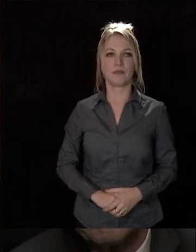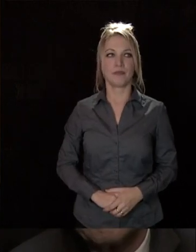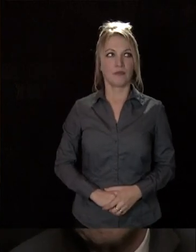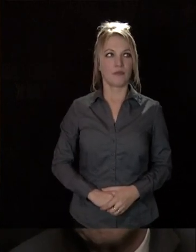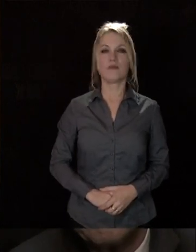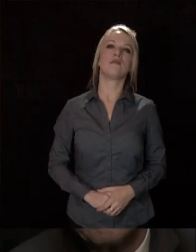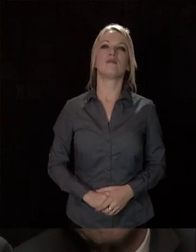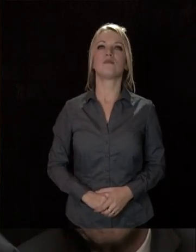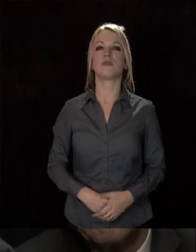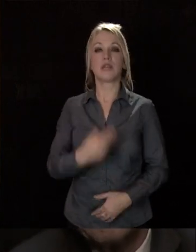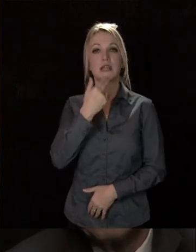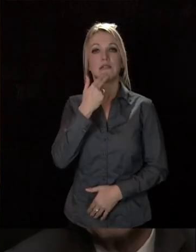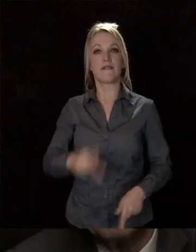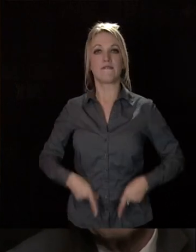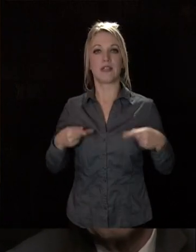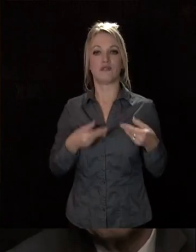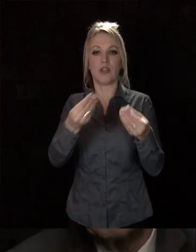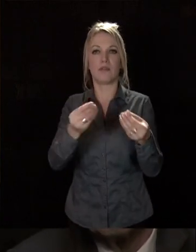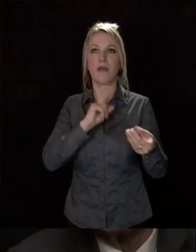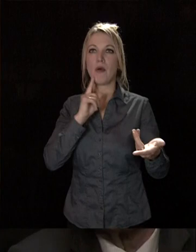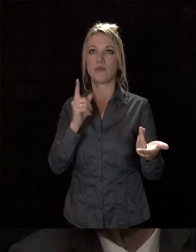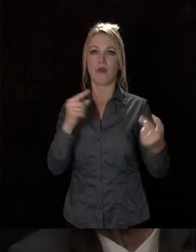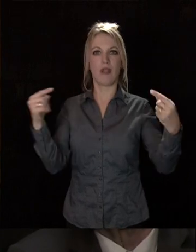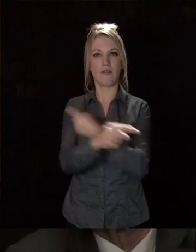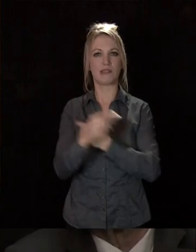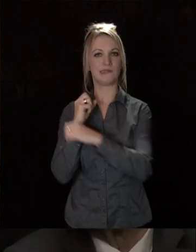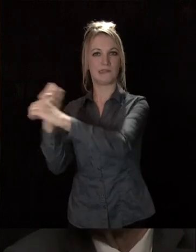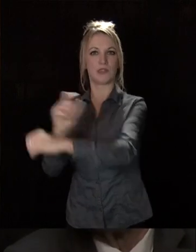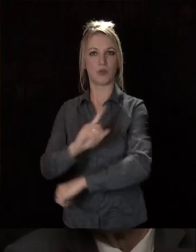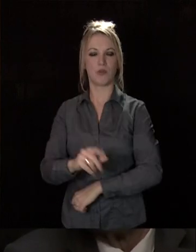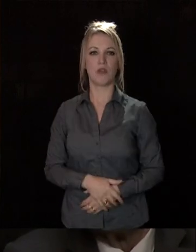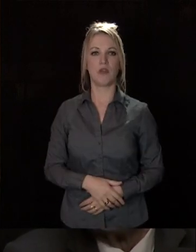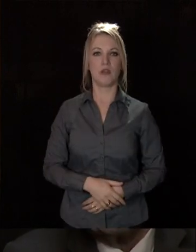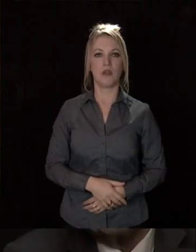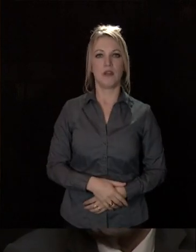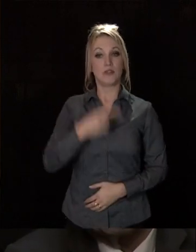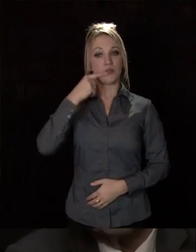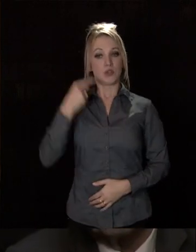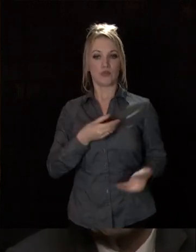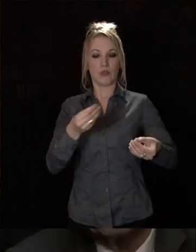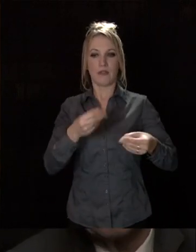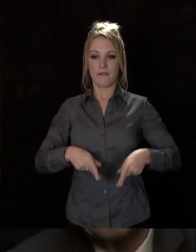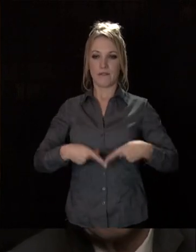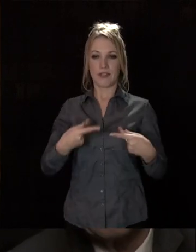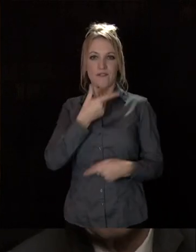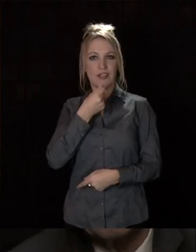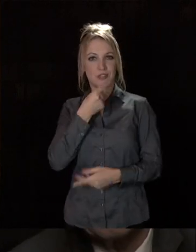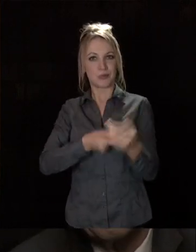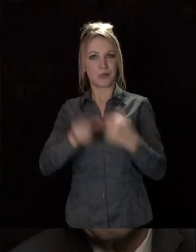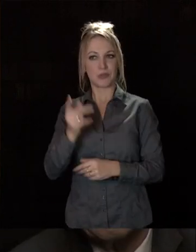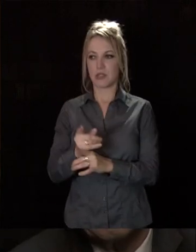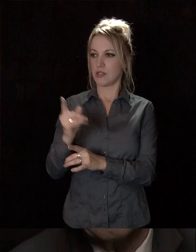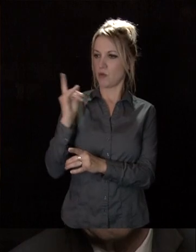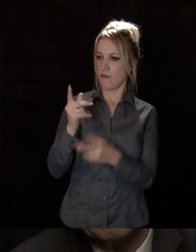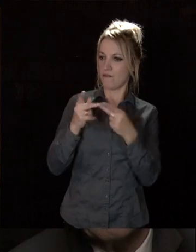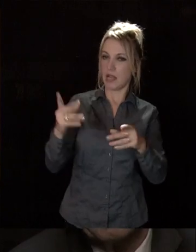donner de la qualité de vie, non pour étouffer la vie, non pour la contraindre. La ville est faite pour rendre la vie plus facile. Dans l'histoire, il n'y a pas